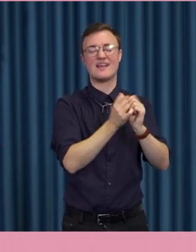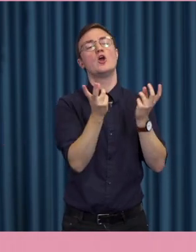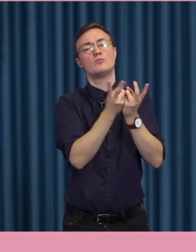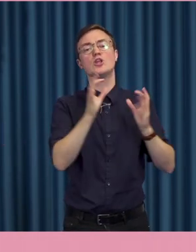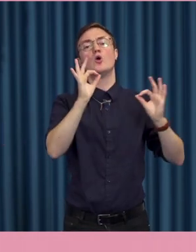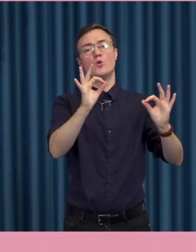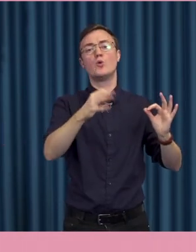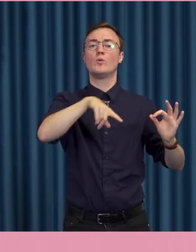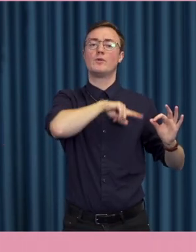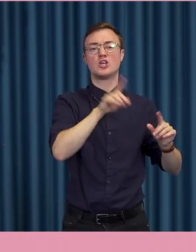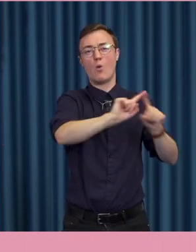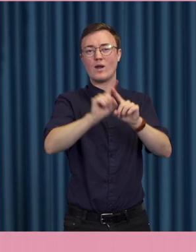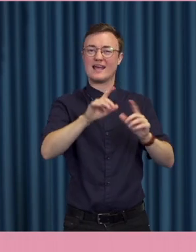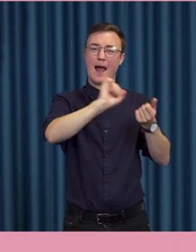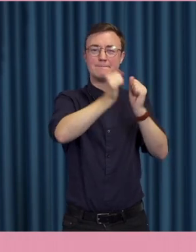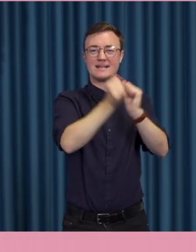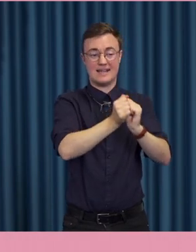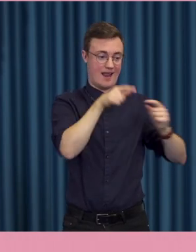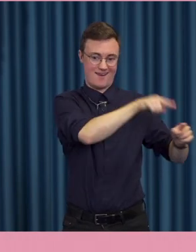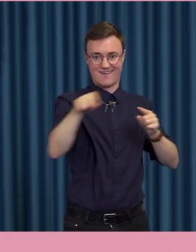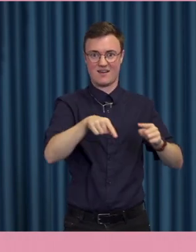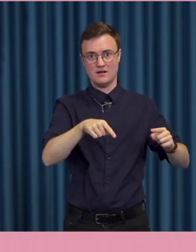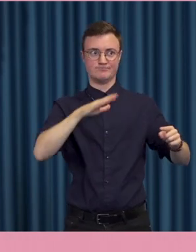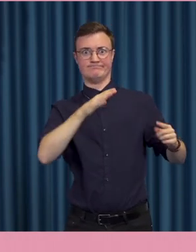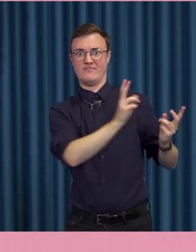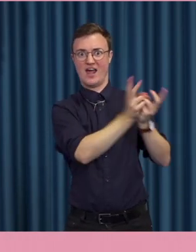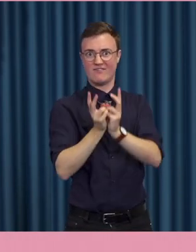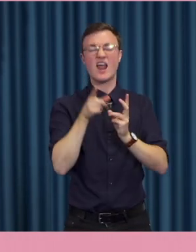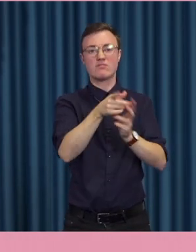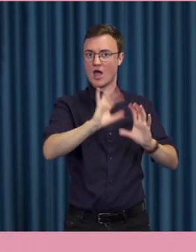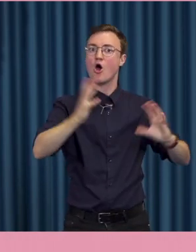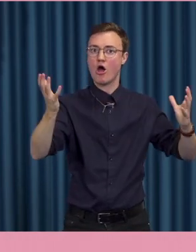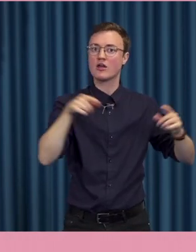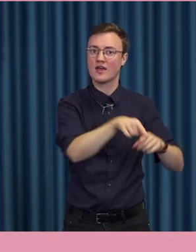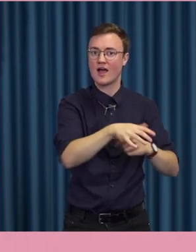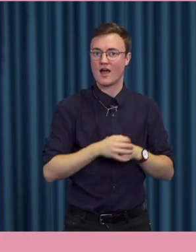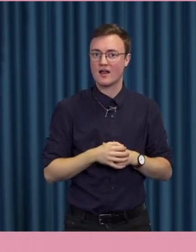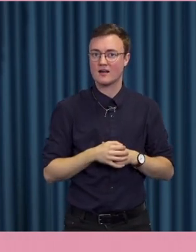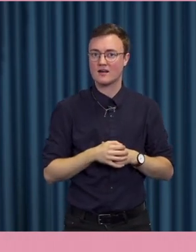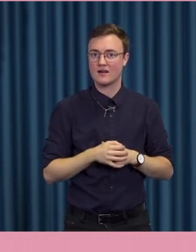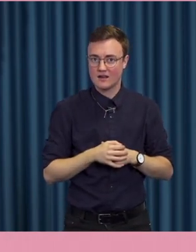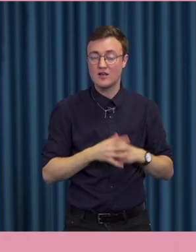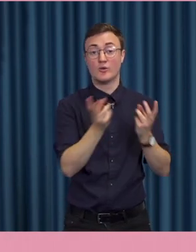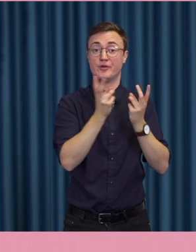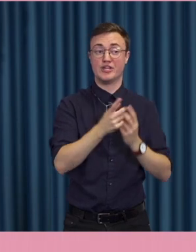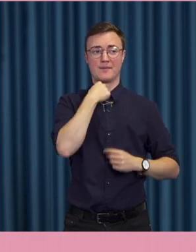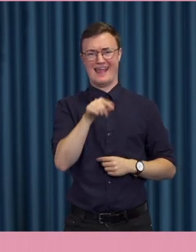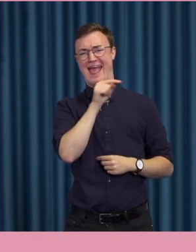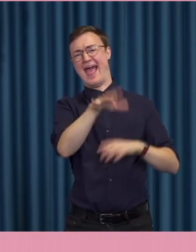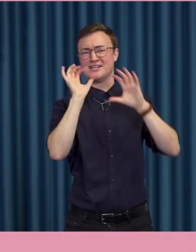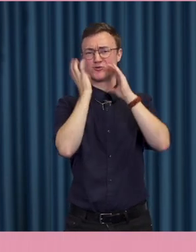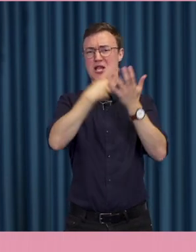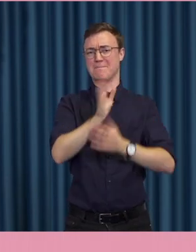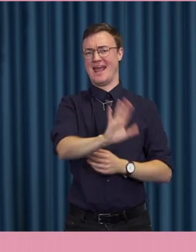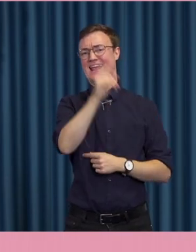olika partiers anhängare ogillar varandra har ökat över tid. Och det ligger ju nära till hans då att skylla på sociala medier. Men